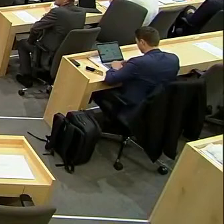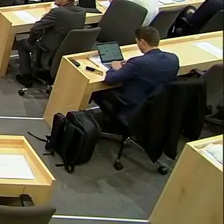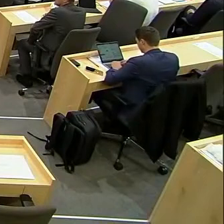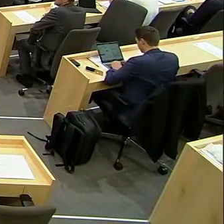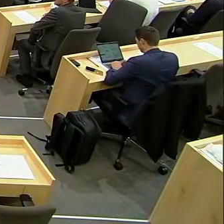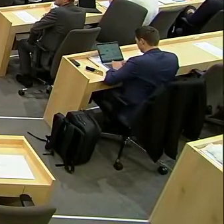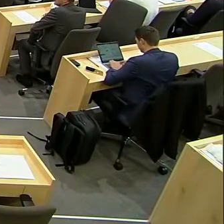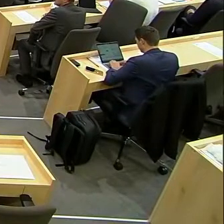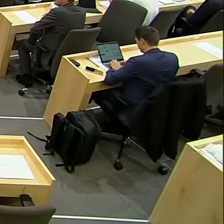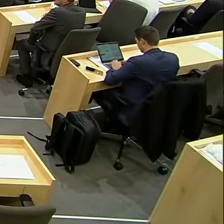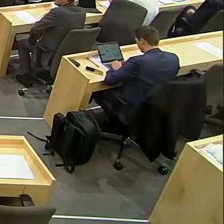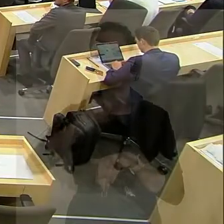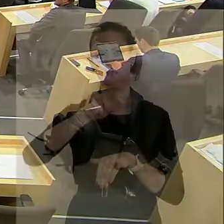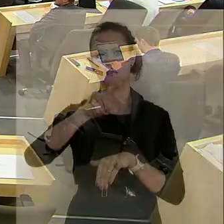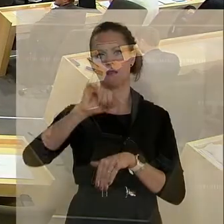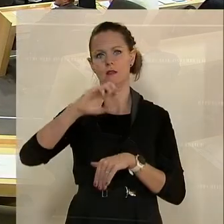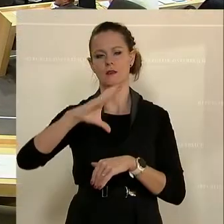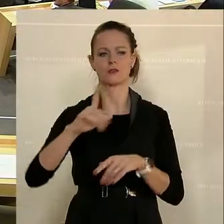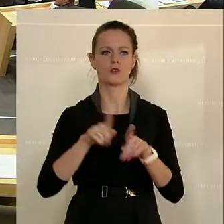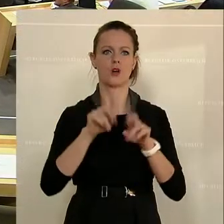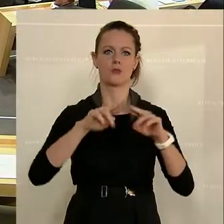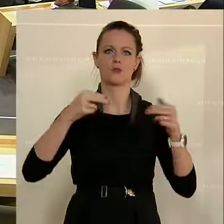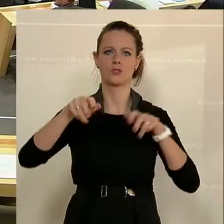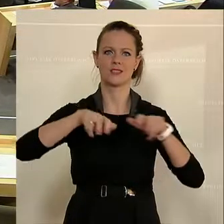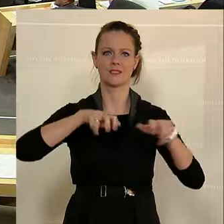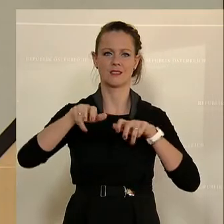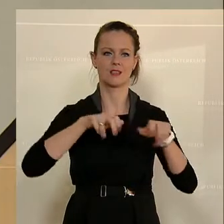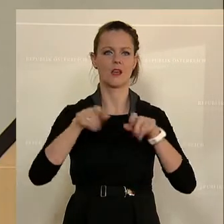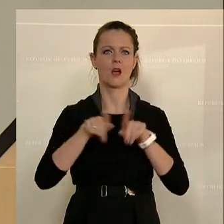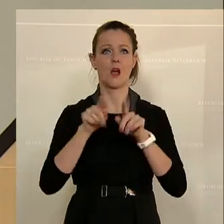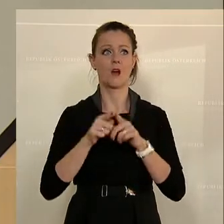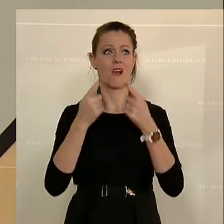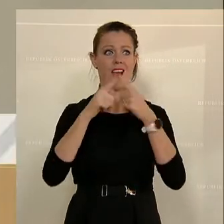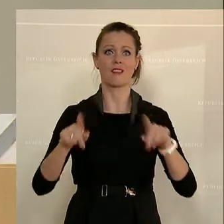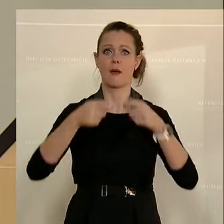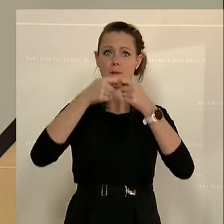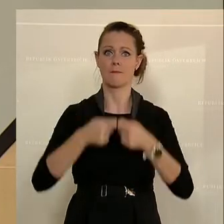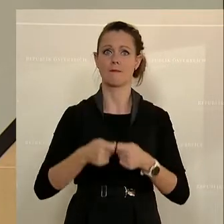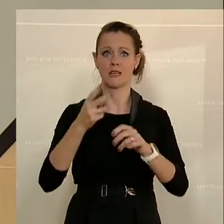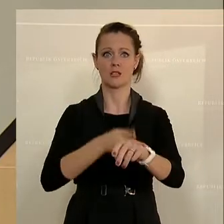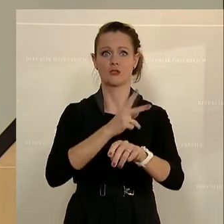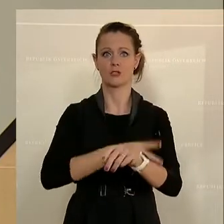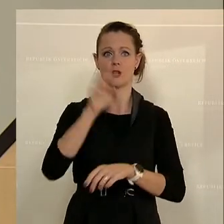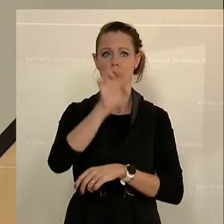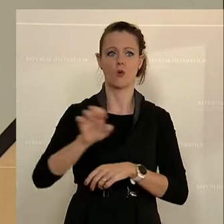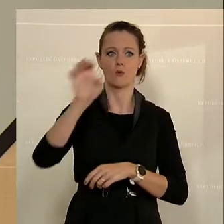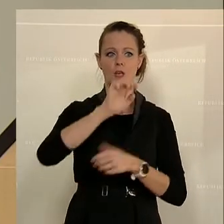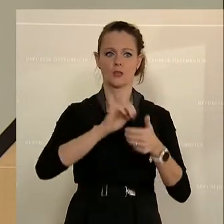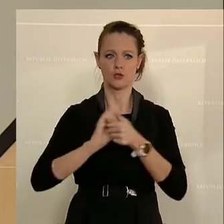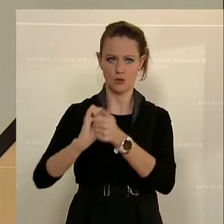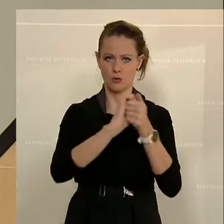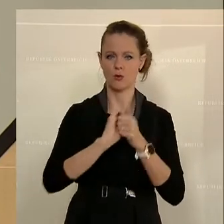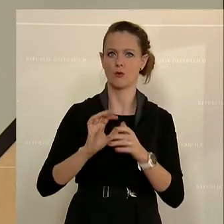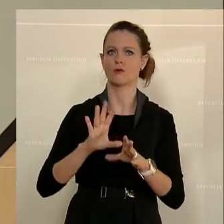Ferner darf ich bekannt geben von Mitgliedern der Bundesregierung, welche sich in einem anderen Mitgliedstaat der Europäischen Union aufhalten, dass die